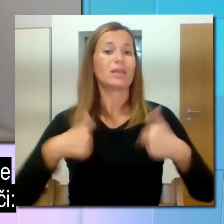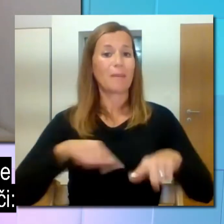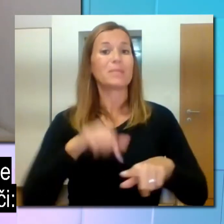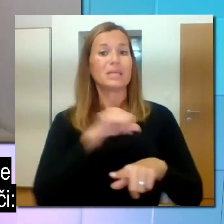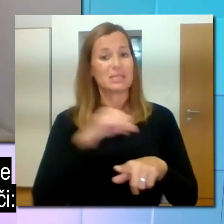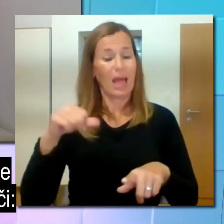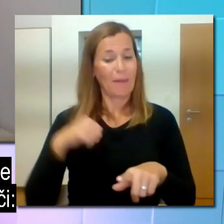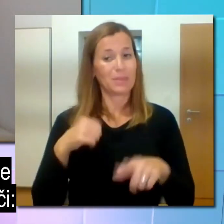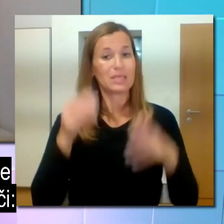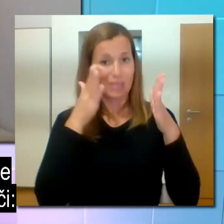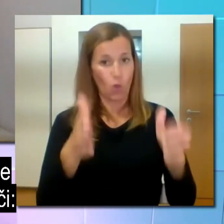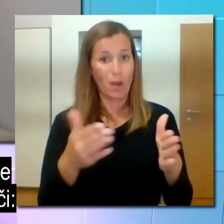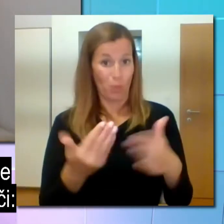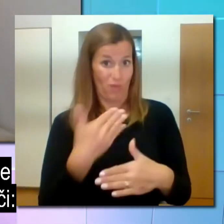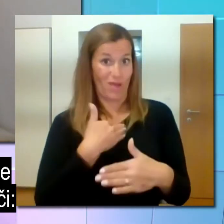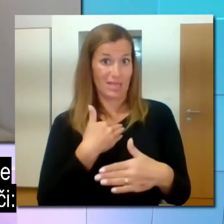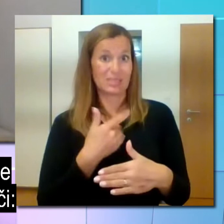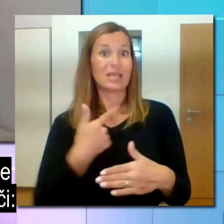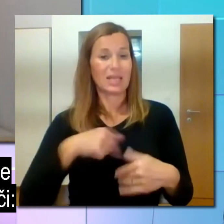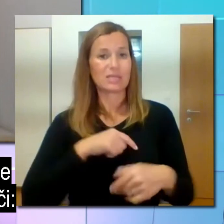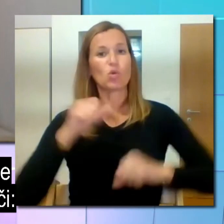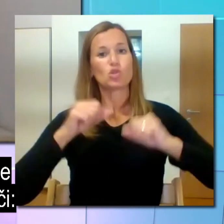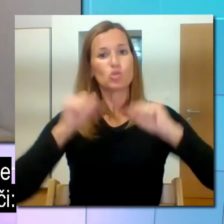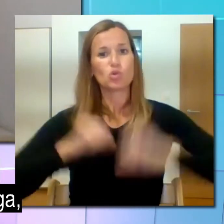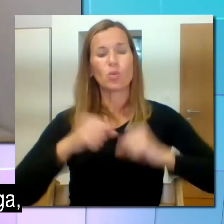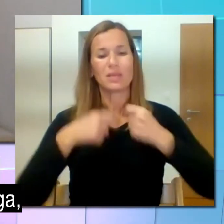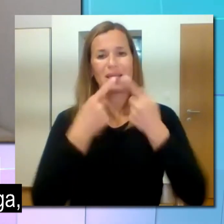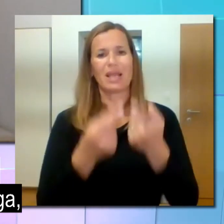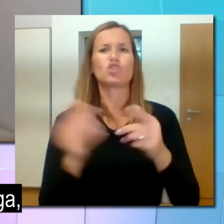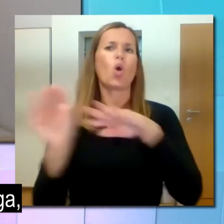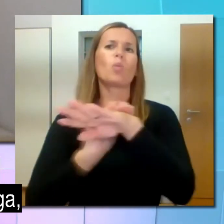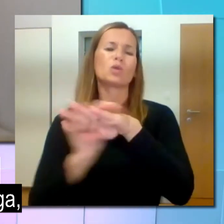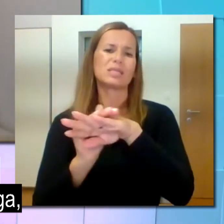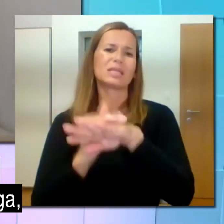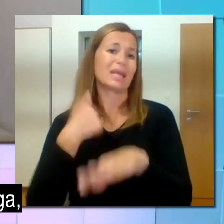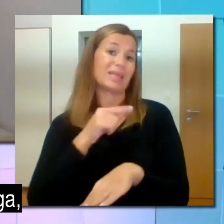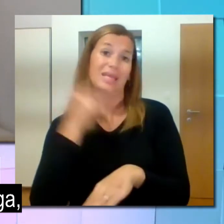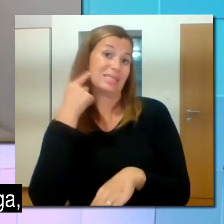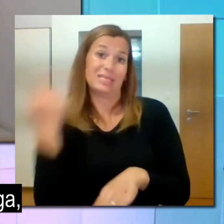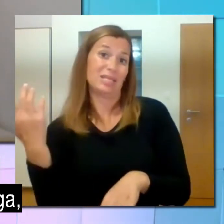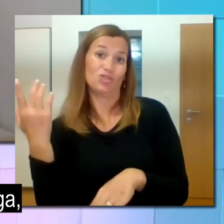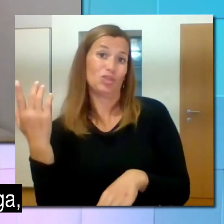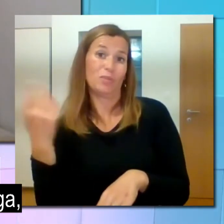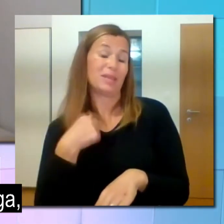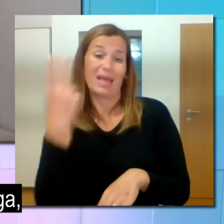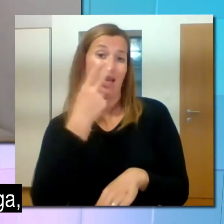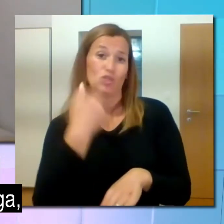mi sami zaupamo vase in da smo sposobni reči, prostite, ne slišim, ne